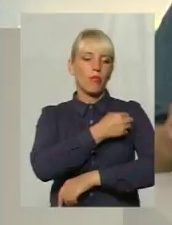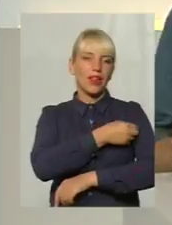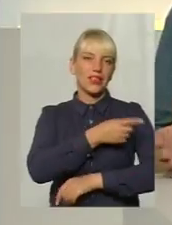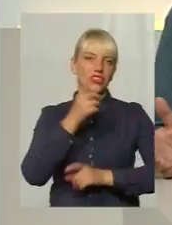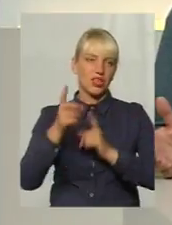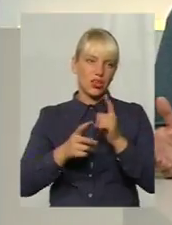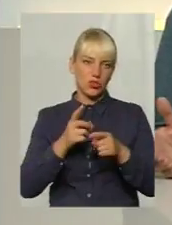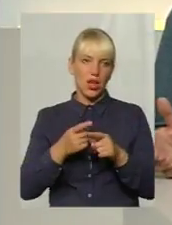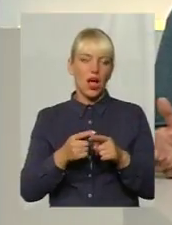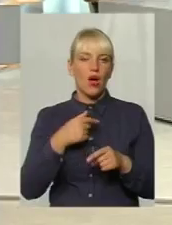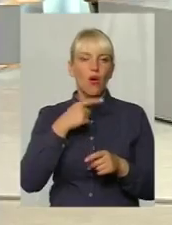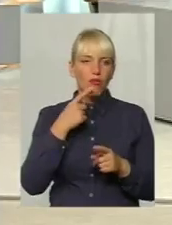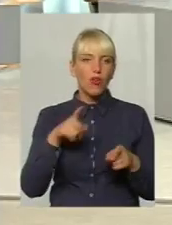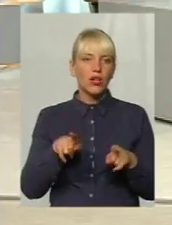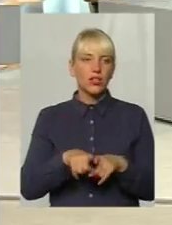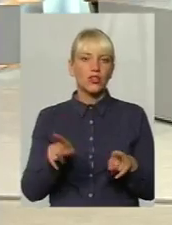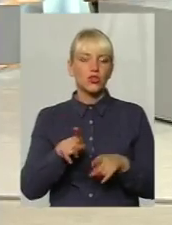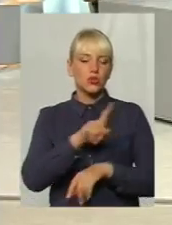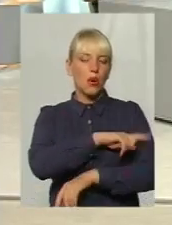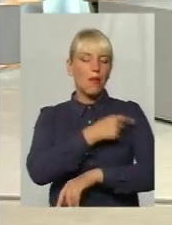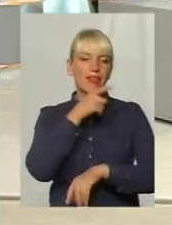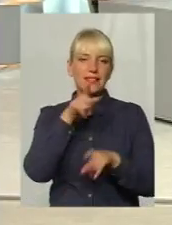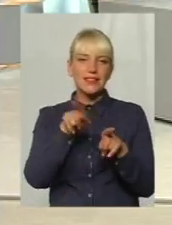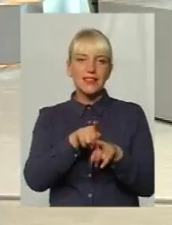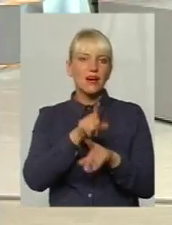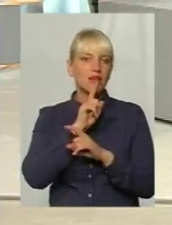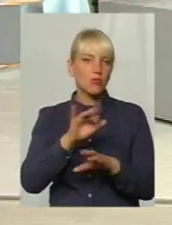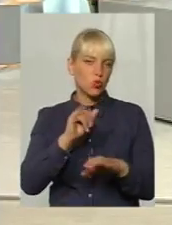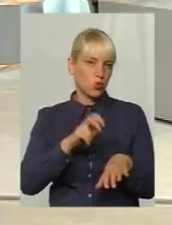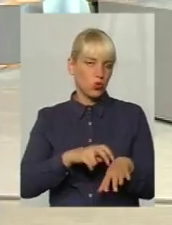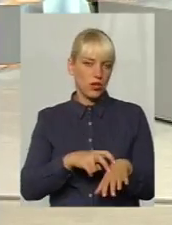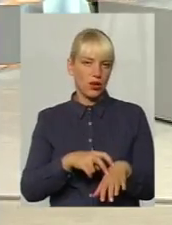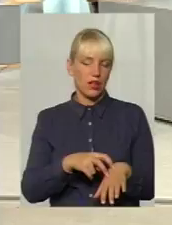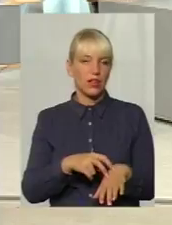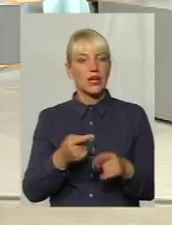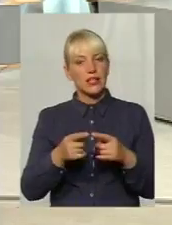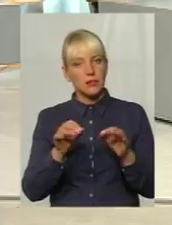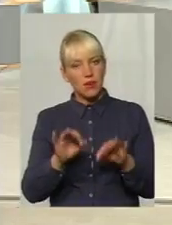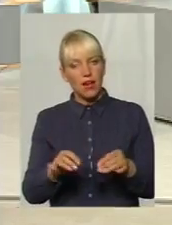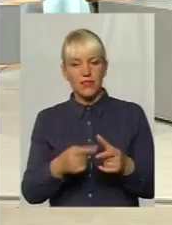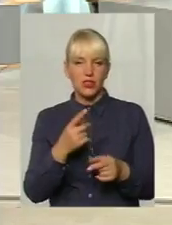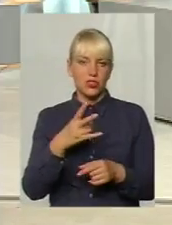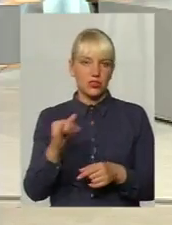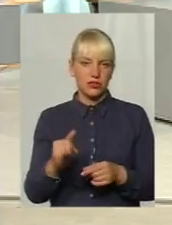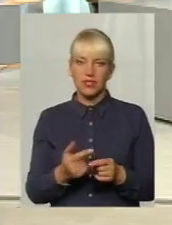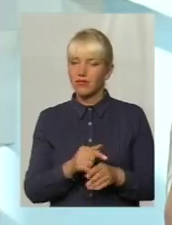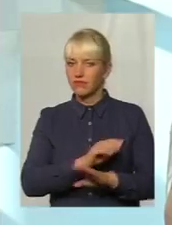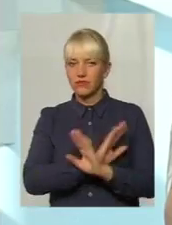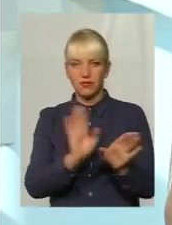сімейних лікарів. Це правда чи ні? Неправда. Ну я теж так думаю, але запитаю. Ні, однозначно чутки, тому що